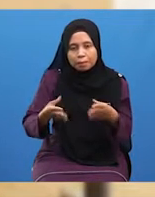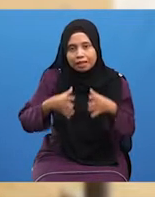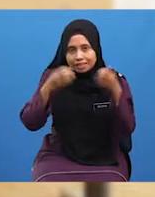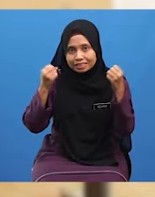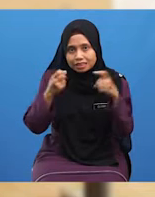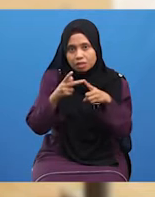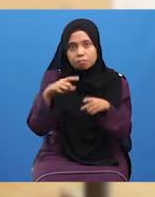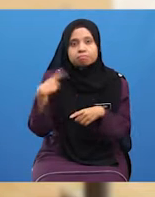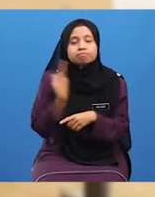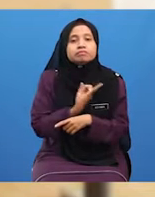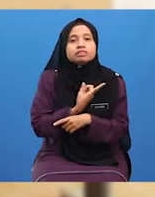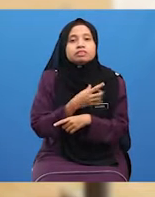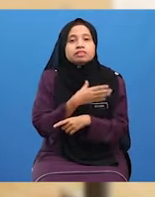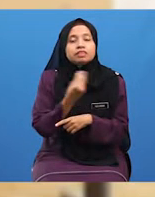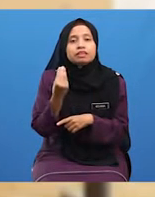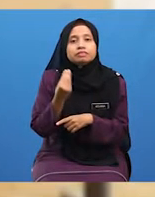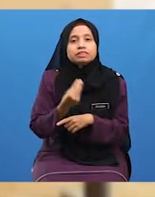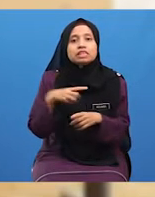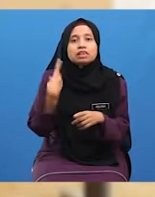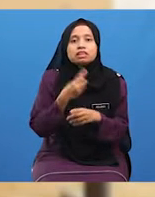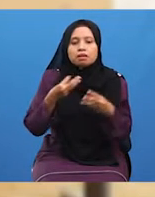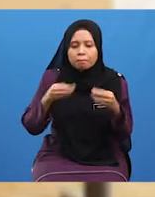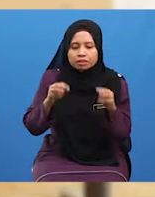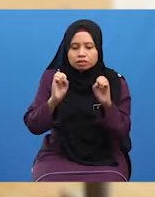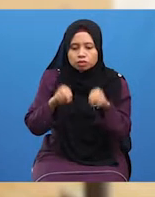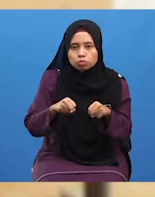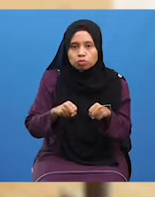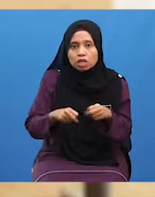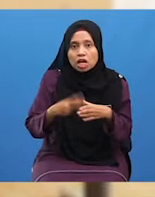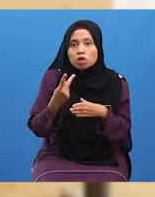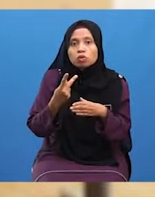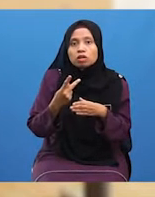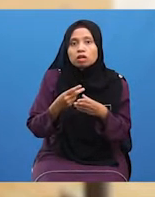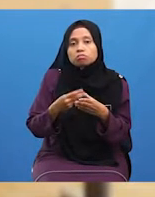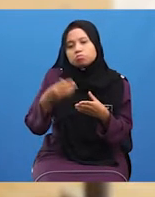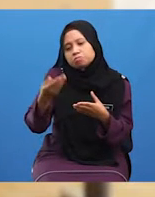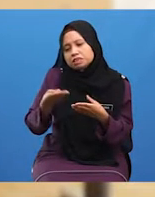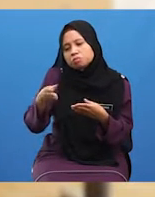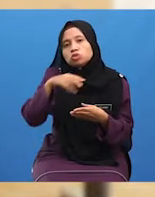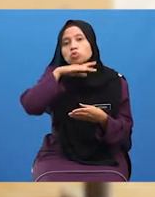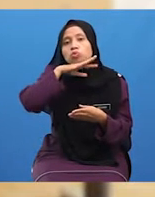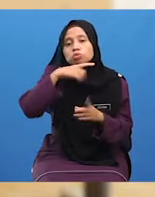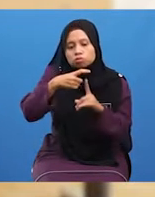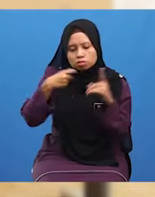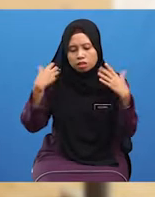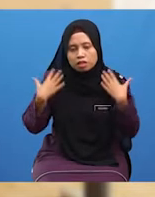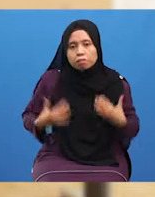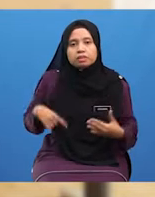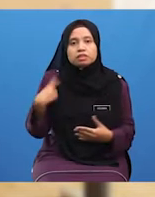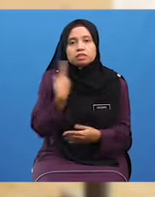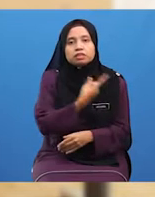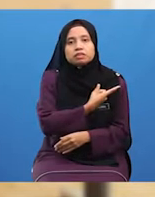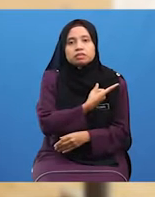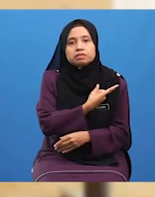Kesihatan Kepada Kita Dan Kita Masih Boleh Mengeluarkan Benda Kotor Daripada Badan